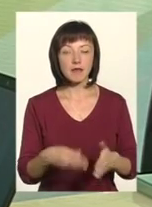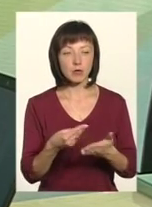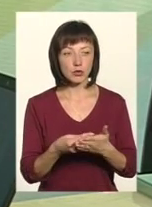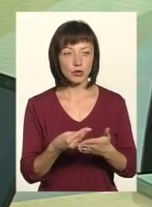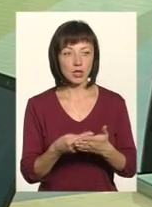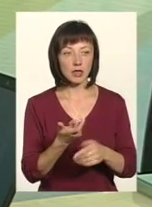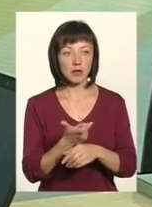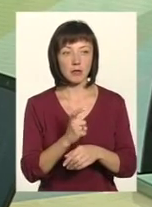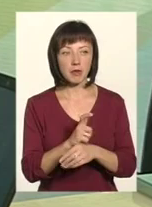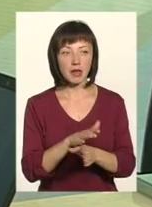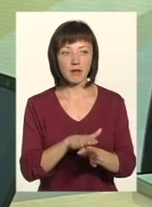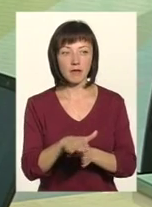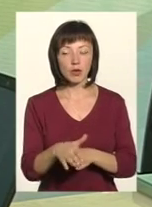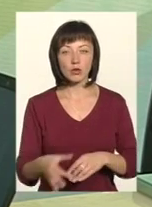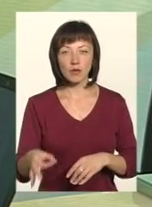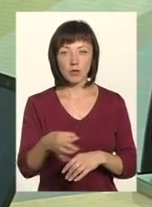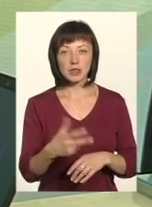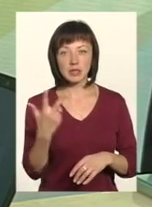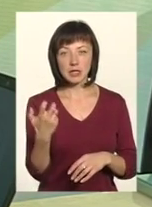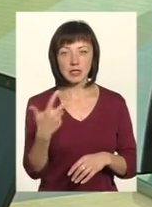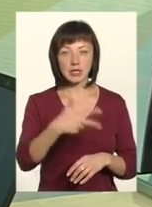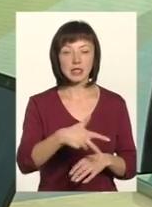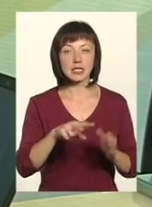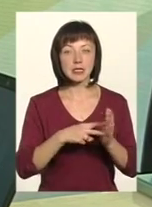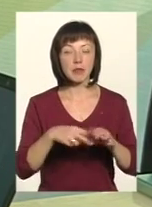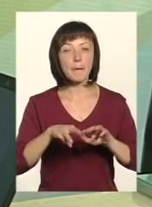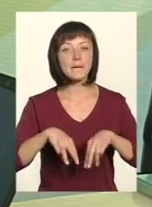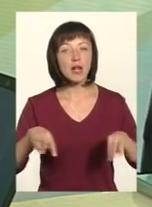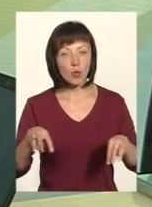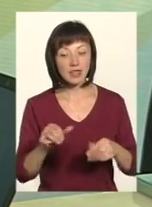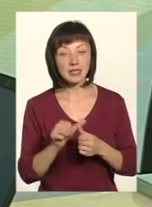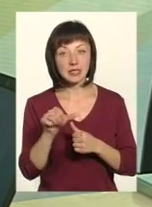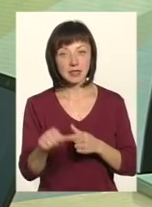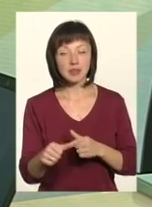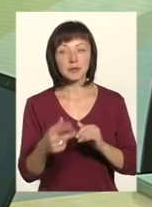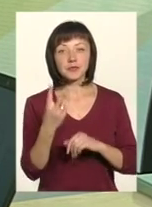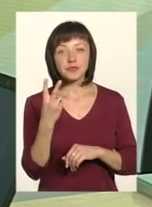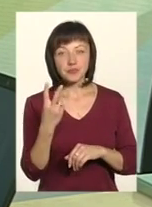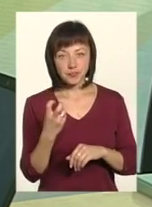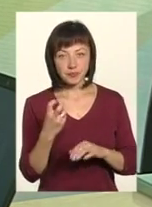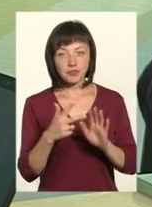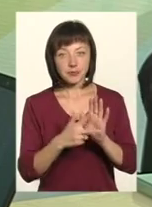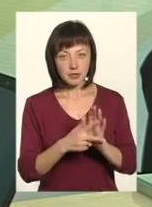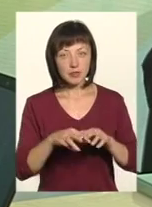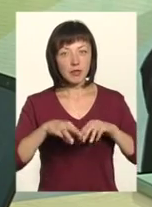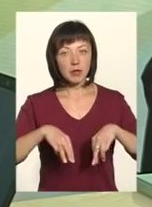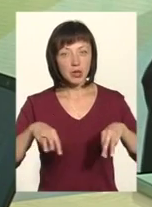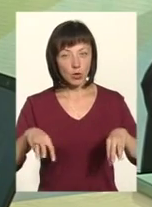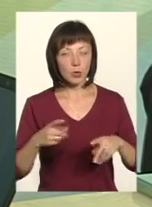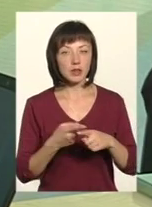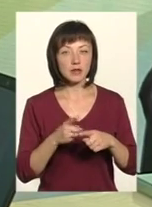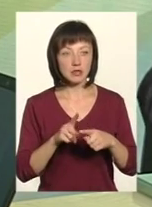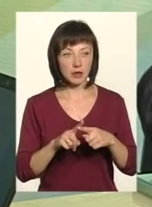перевиконані в області на 337 мільйонів. Із них 208 мільйонів